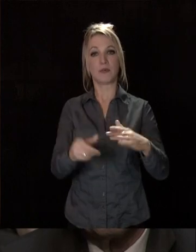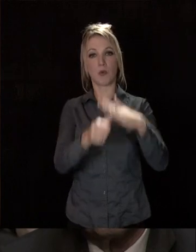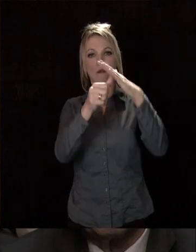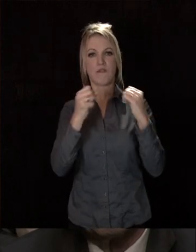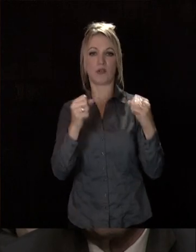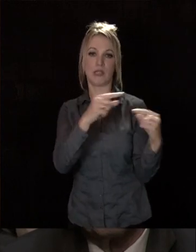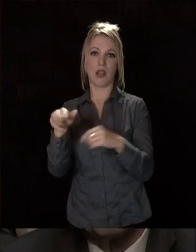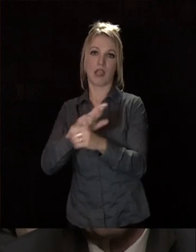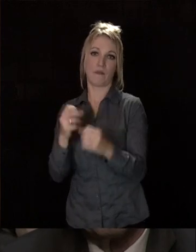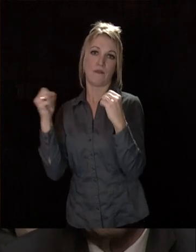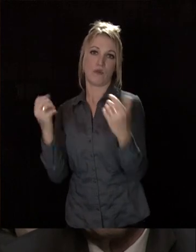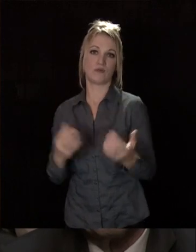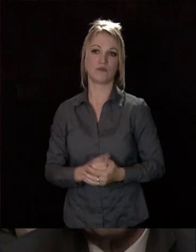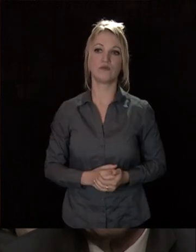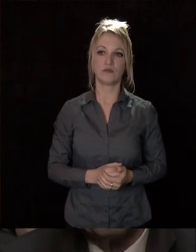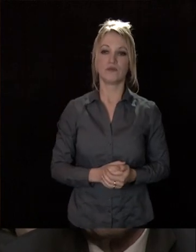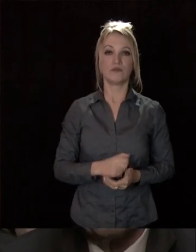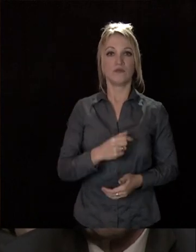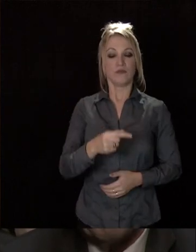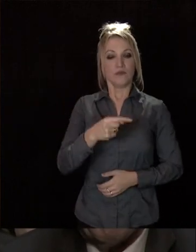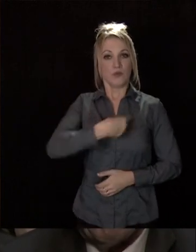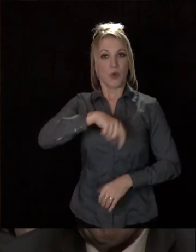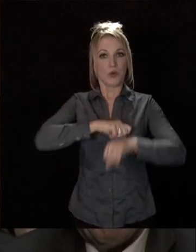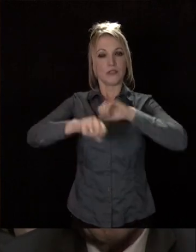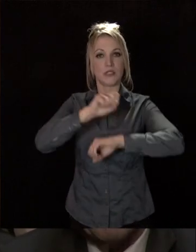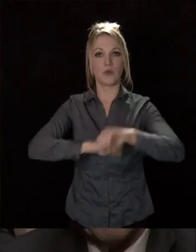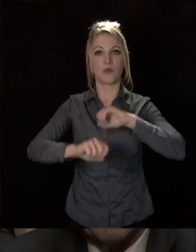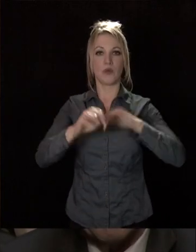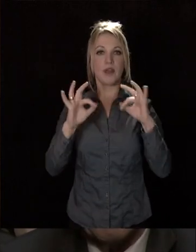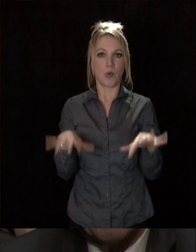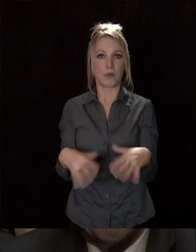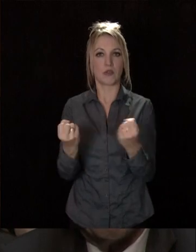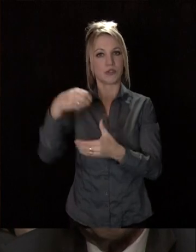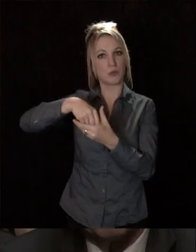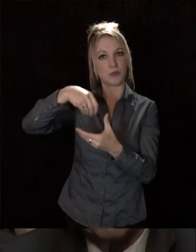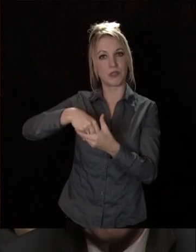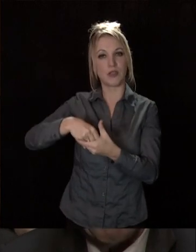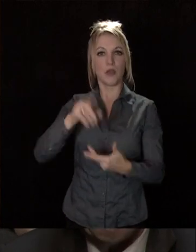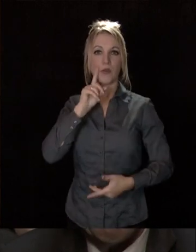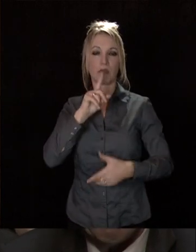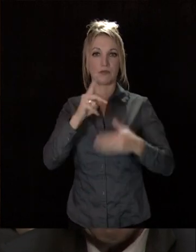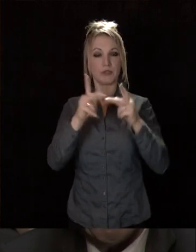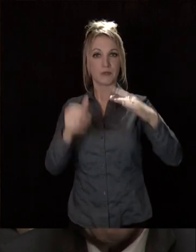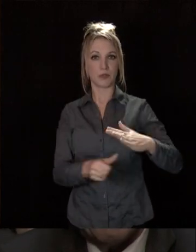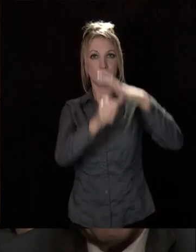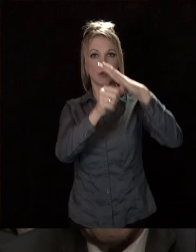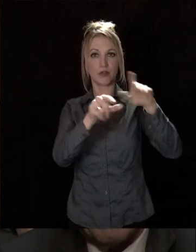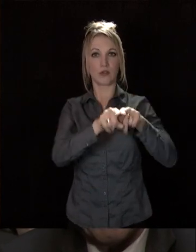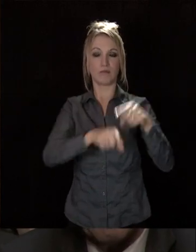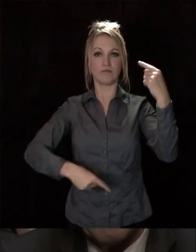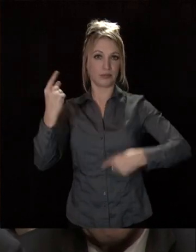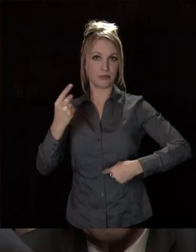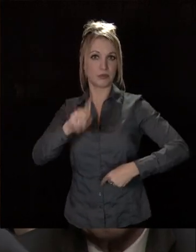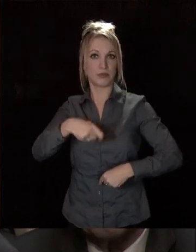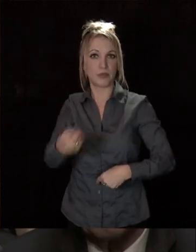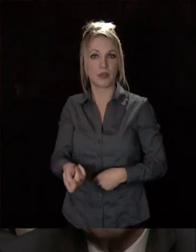forte. Ainsi, avons-nous à organiser l'exercice de la compétence économique car la métropole devient, de fait et de droit,